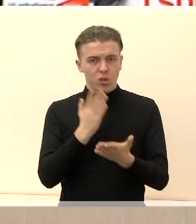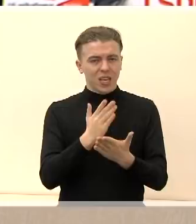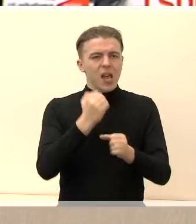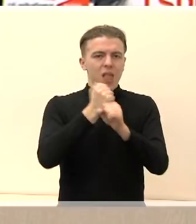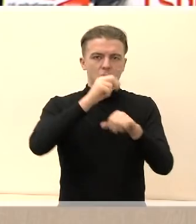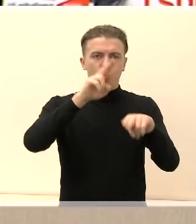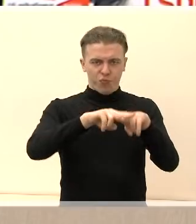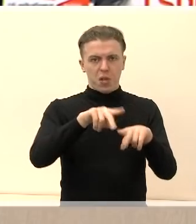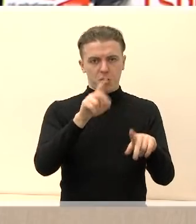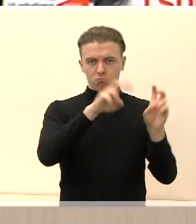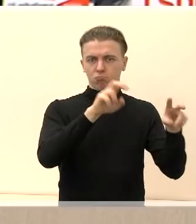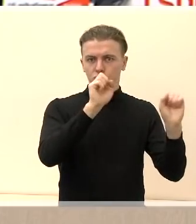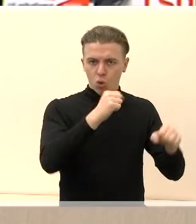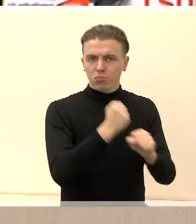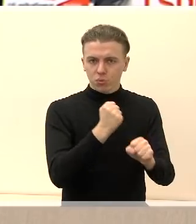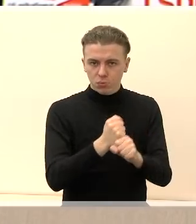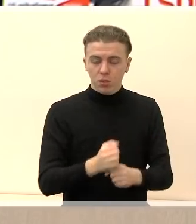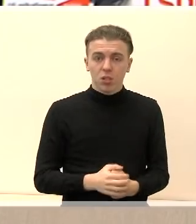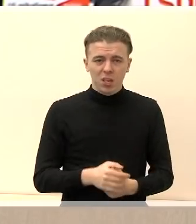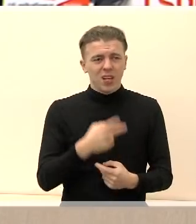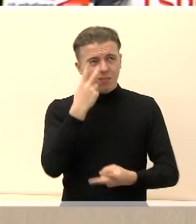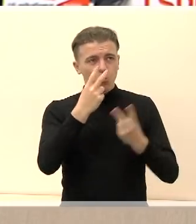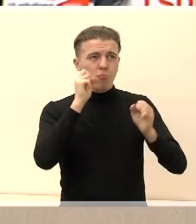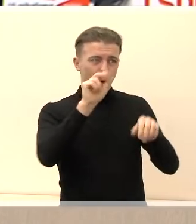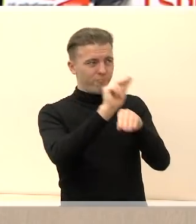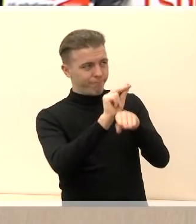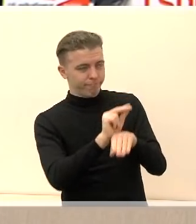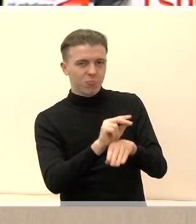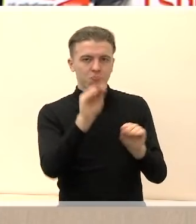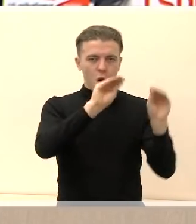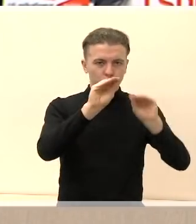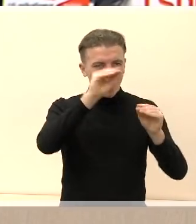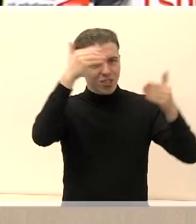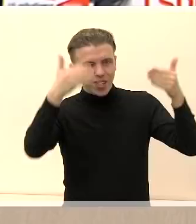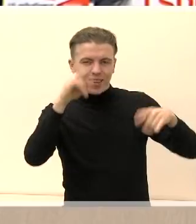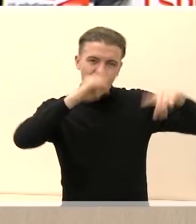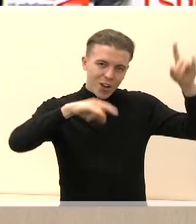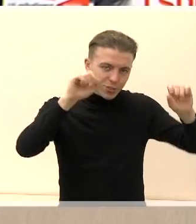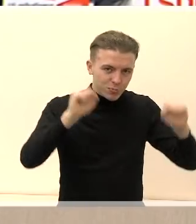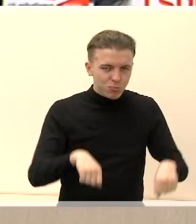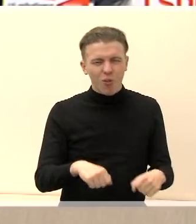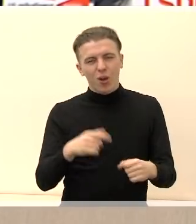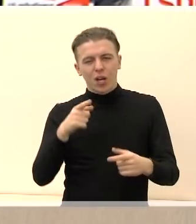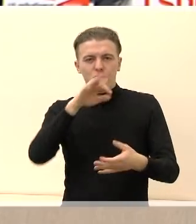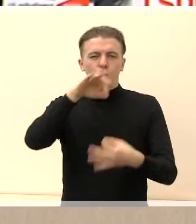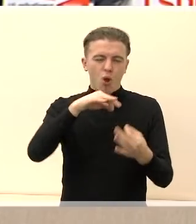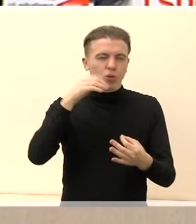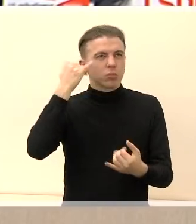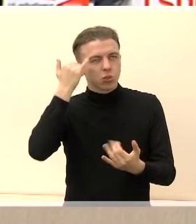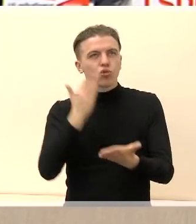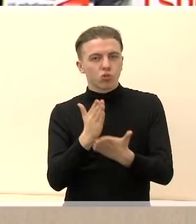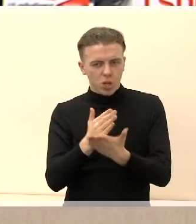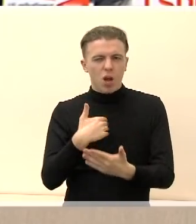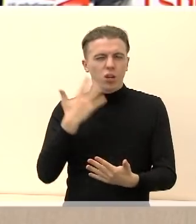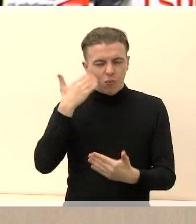darbo vietas. Vizualinius dalykus reikia spręst, galima tikrai papuošti ir tą sieną, išbažyti ir tų minčių ir projektų buvo ir manau ateitytą tikrai